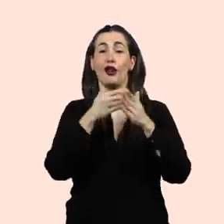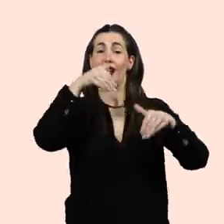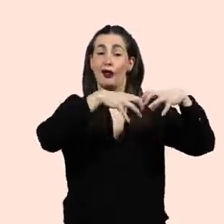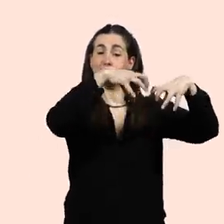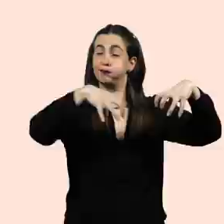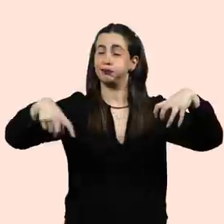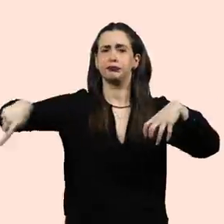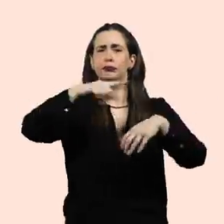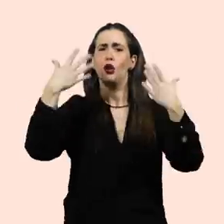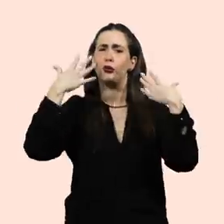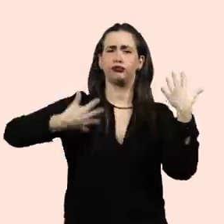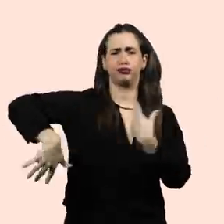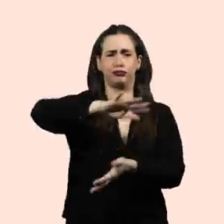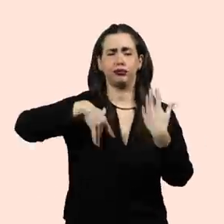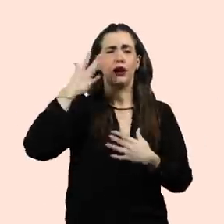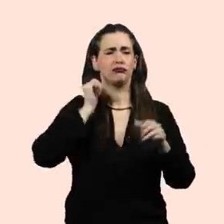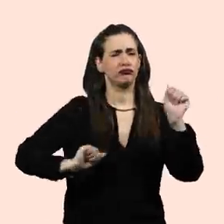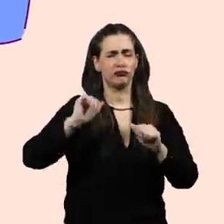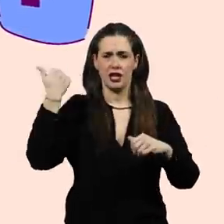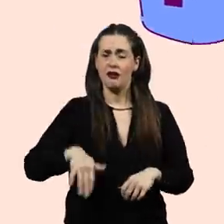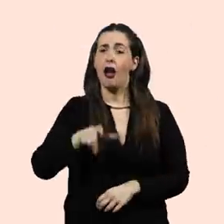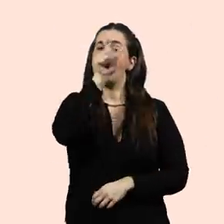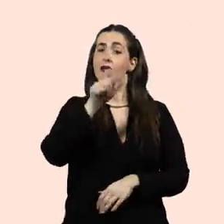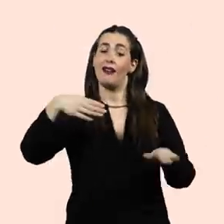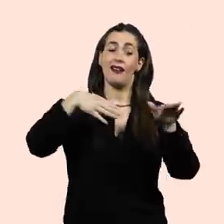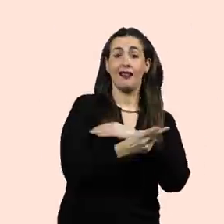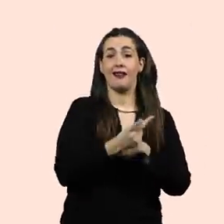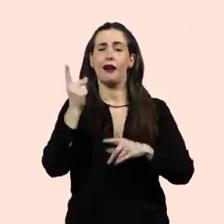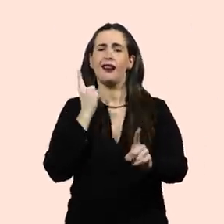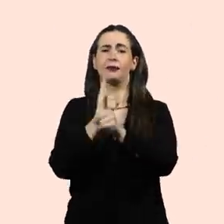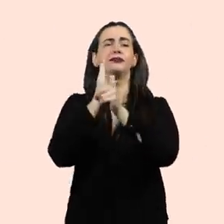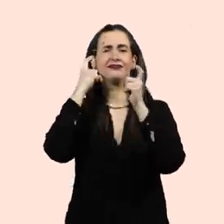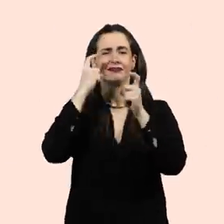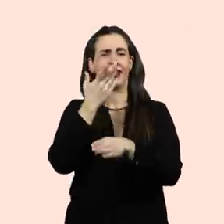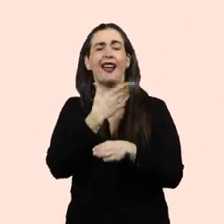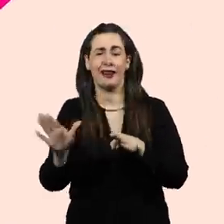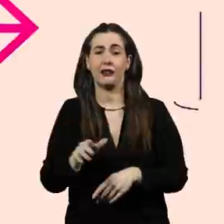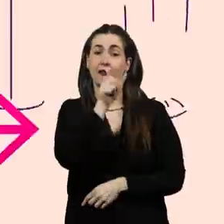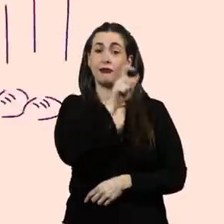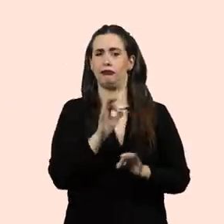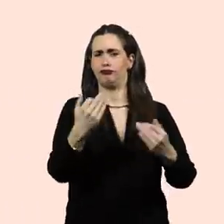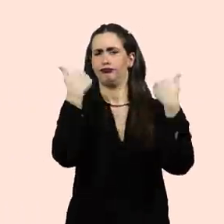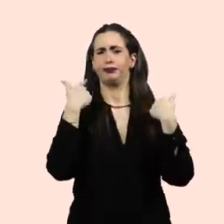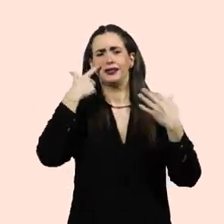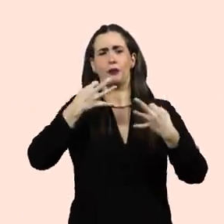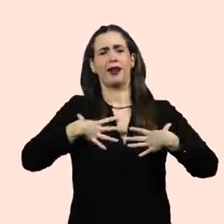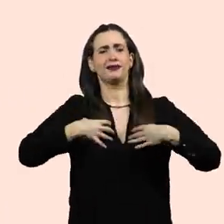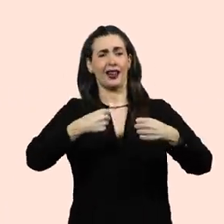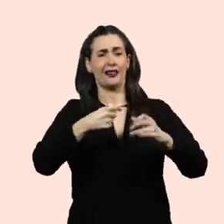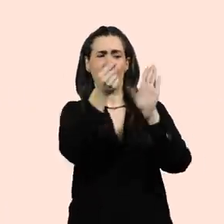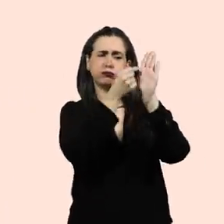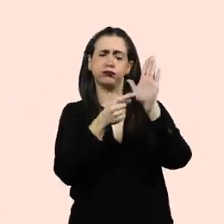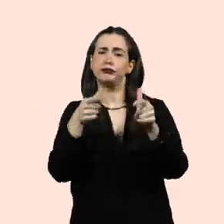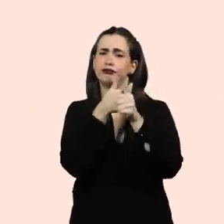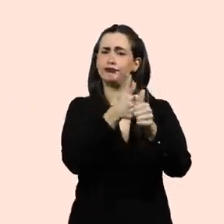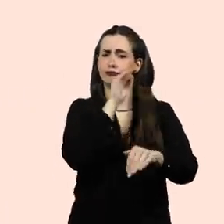Els col·legis electorals estaran ventilats, desinfectats i s'evitarà que la gent es creui durant l'entrada i la sortida. Segueix les indicacions de la persona responsable